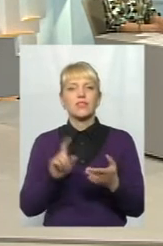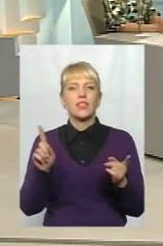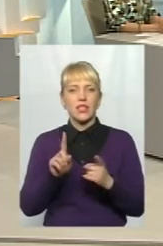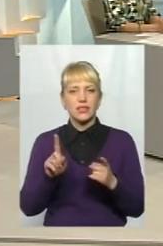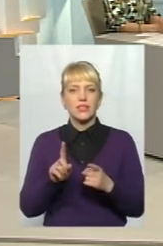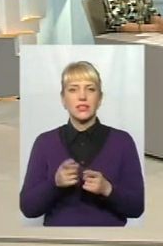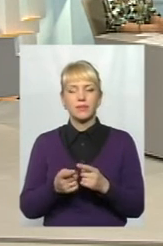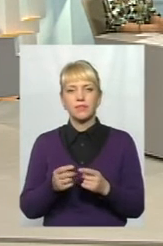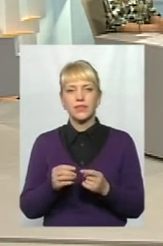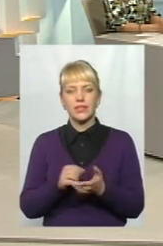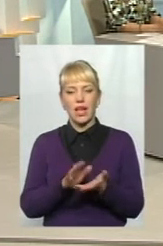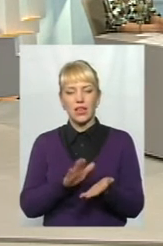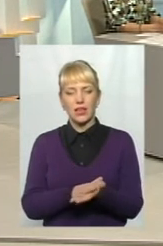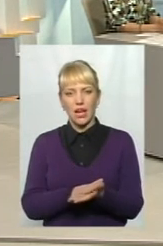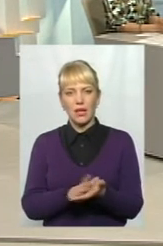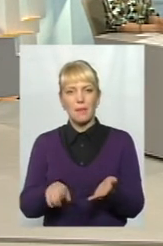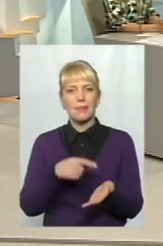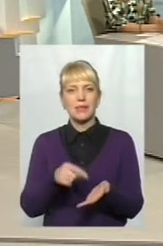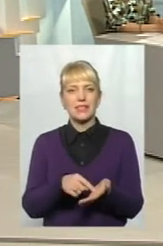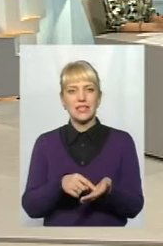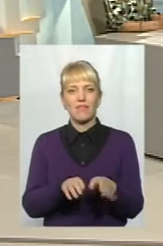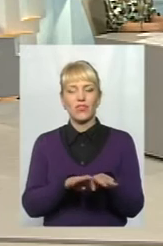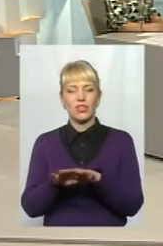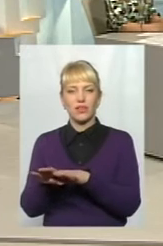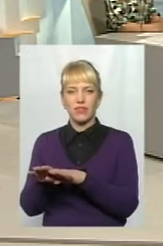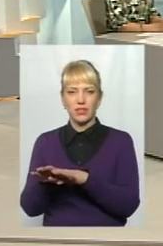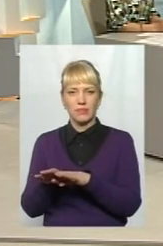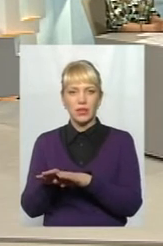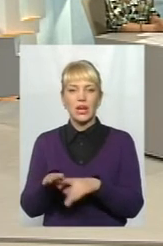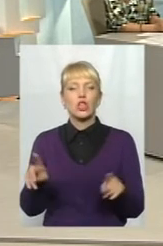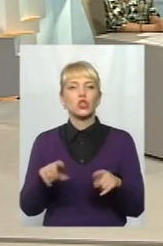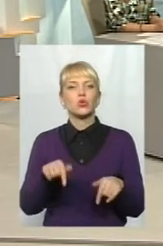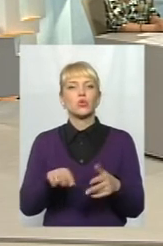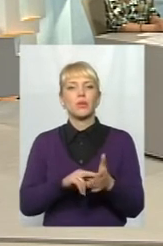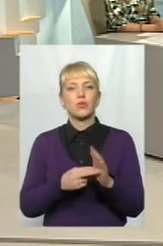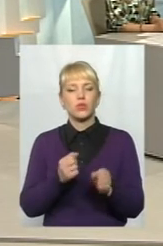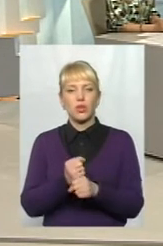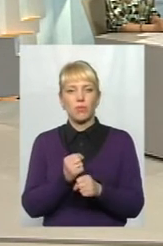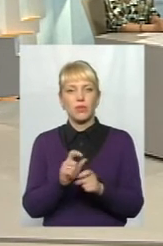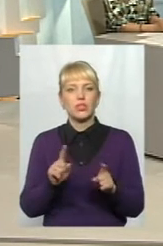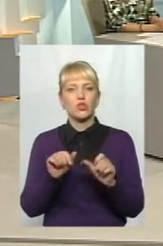відповідає саме місцевий рівень. Що тут планується зробити? Що, можливо, вже зроблено?